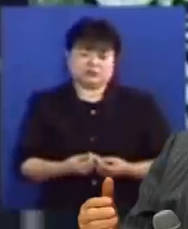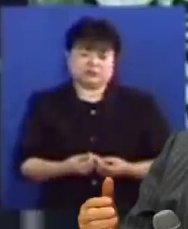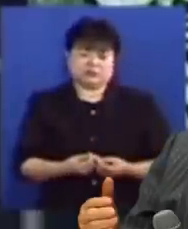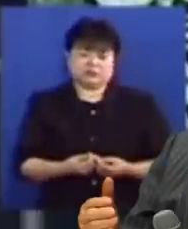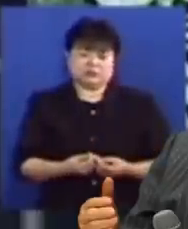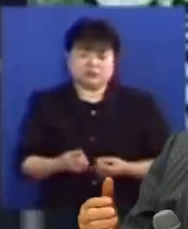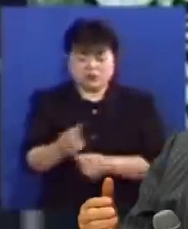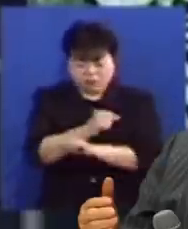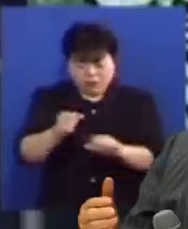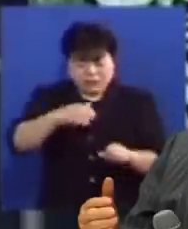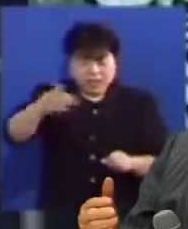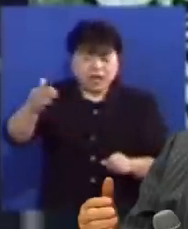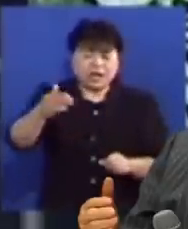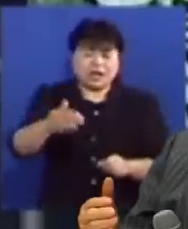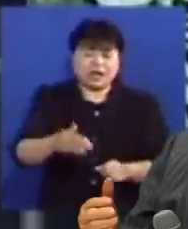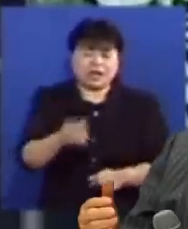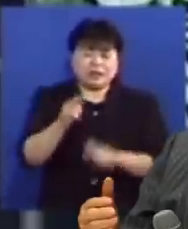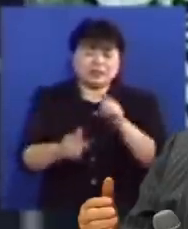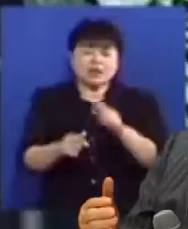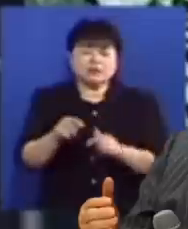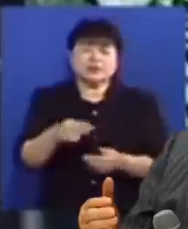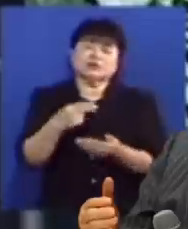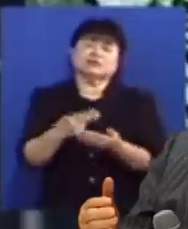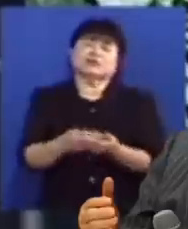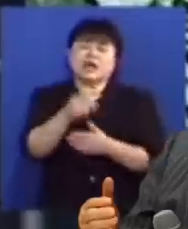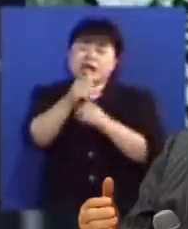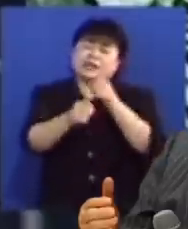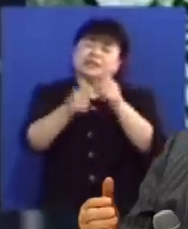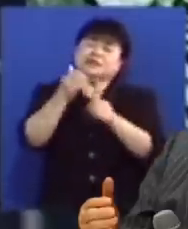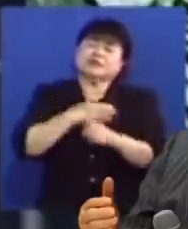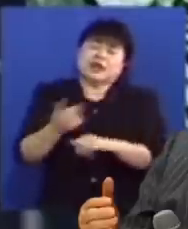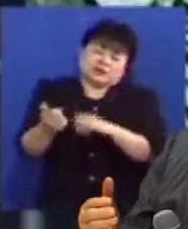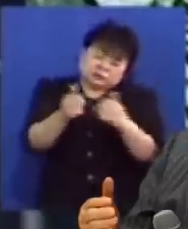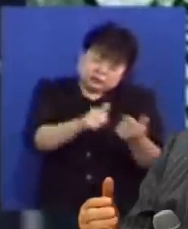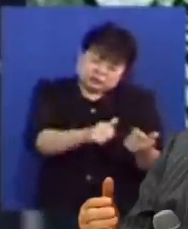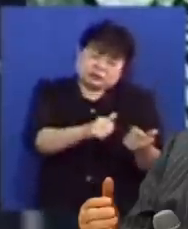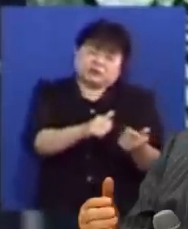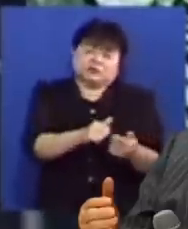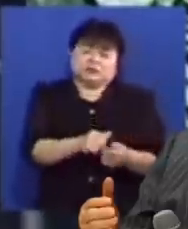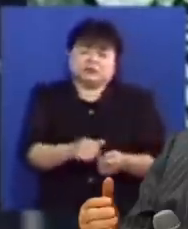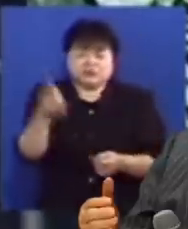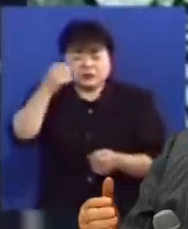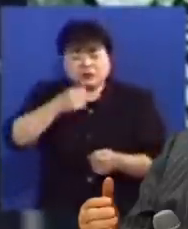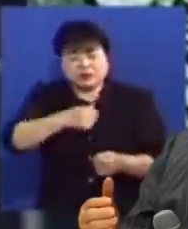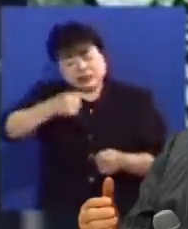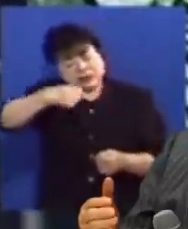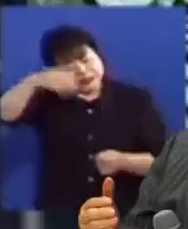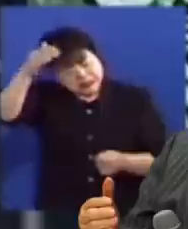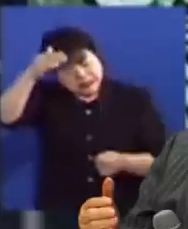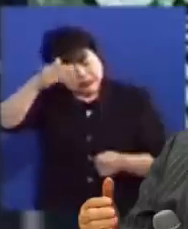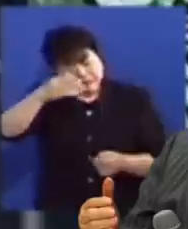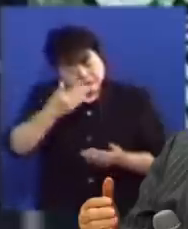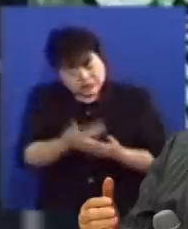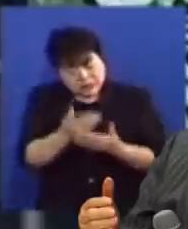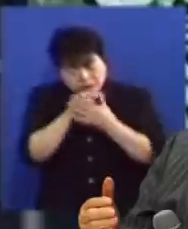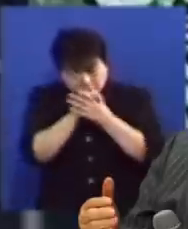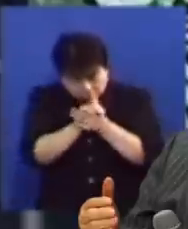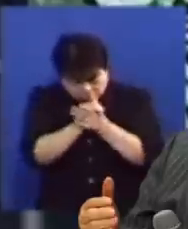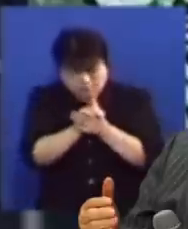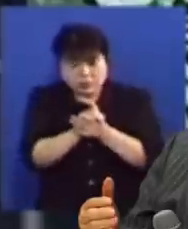광야로 나가서 로뎀나무 밑에 드러누워 하나님 이제 충분하니 나의 영혼을 거두어 주시옵소서 그렇게 말했습니다